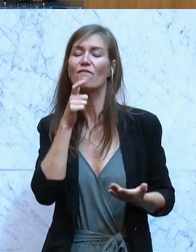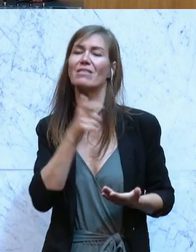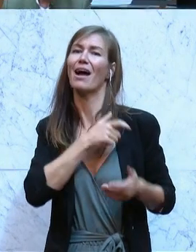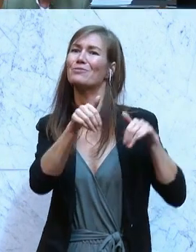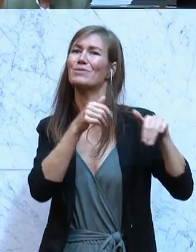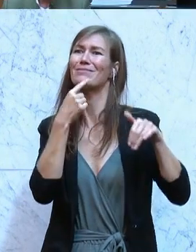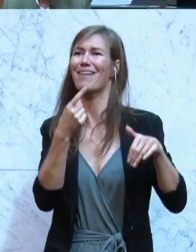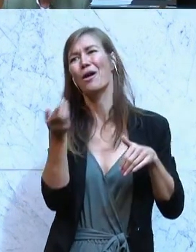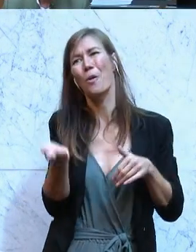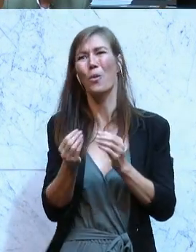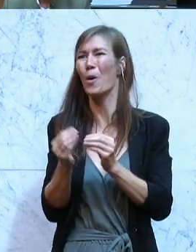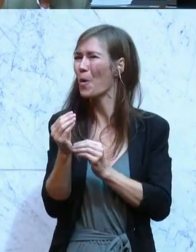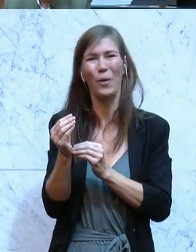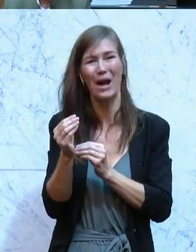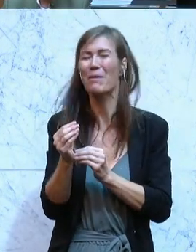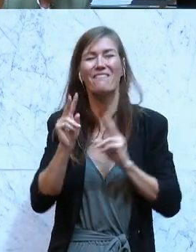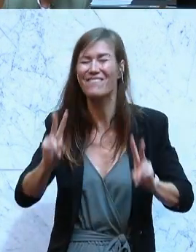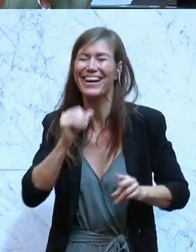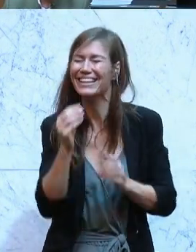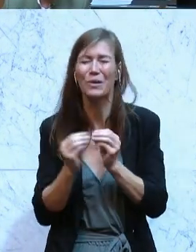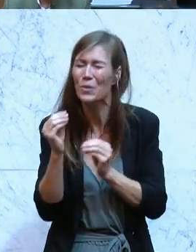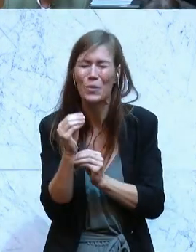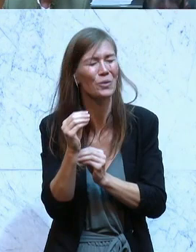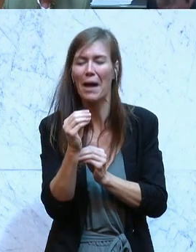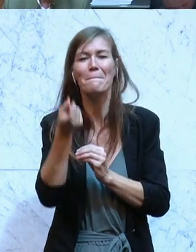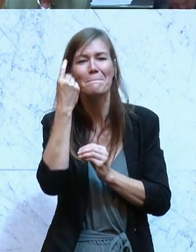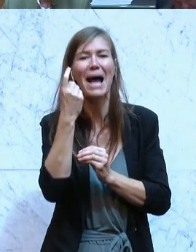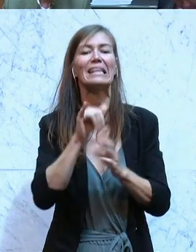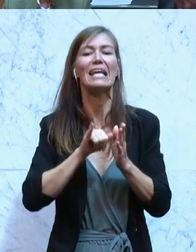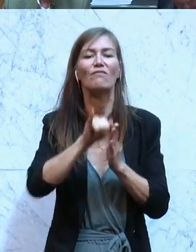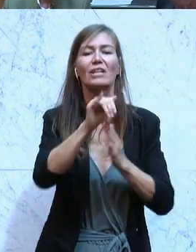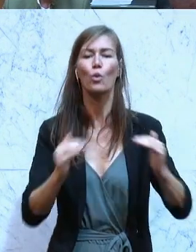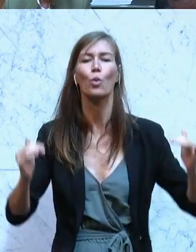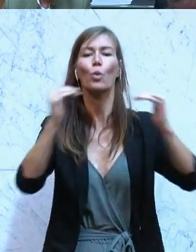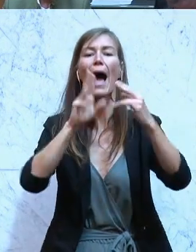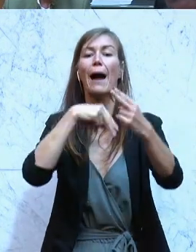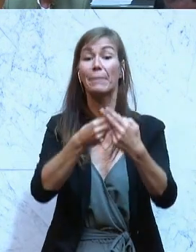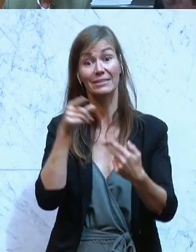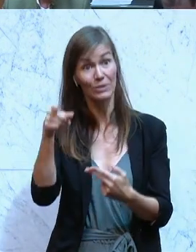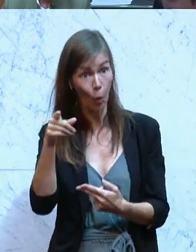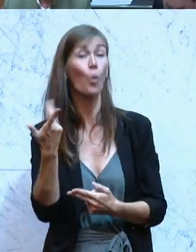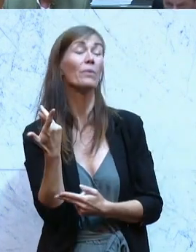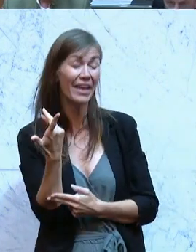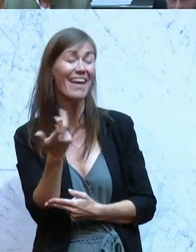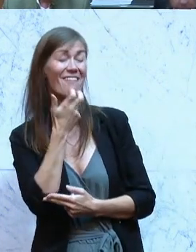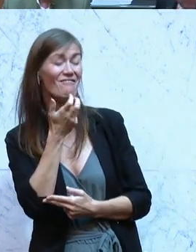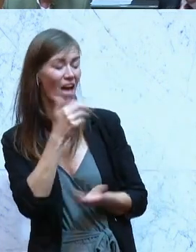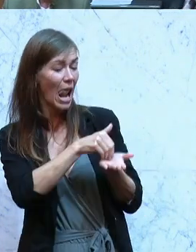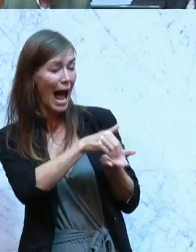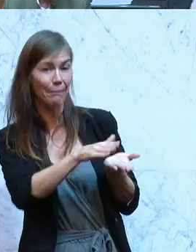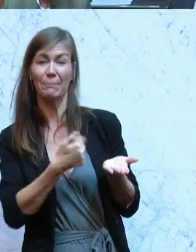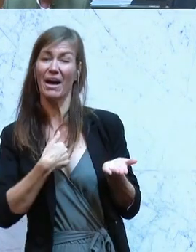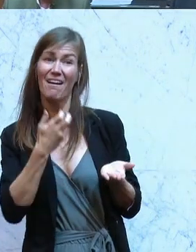vorhat, auch noch politisch gerechte Lohnerhöhungen zu verhindern. Und ich sage Ihnen eins, wir stehen zu